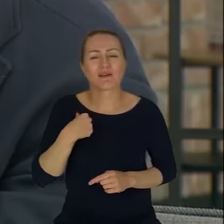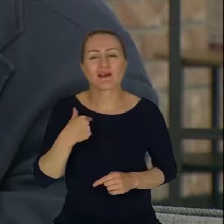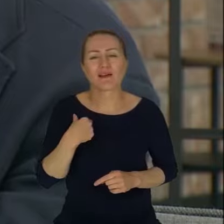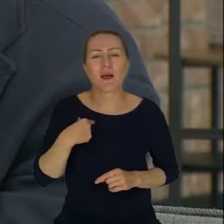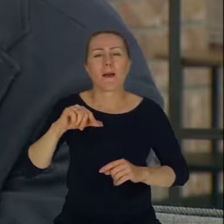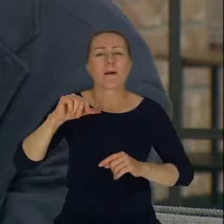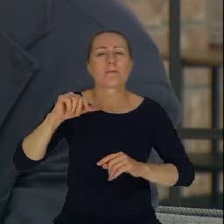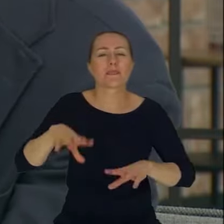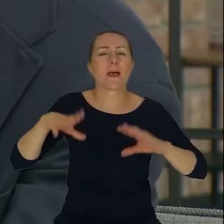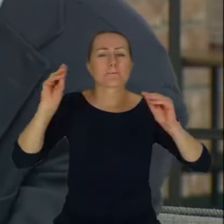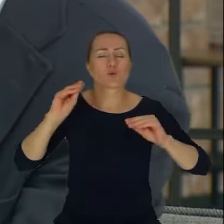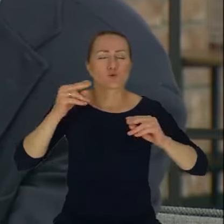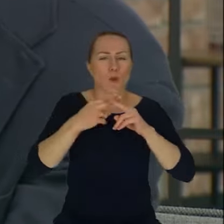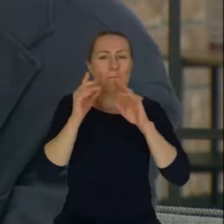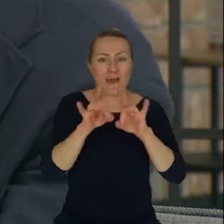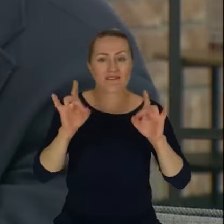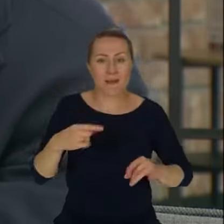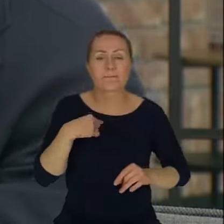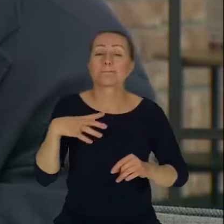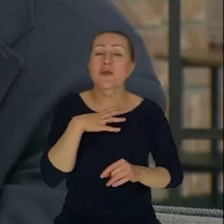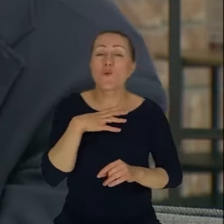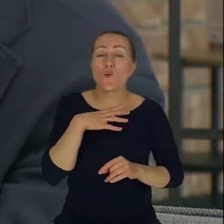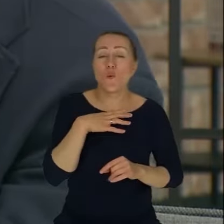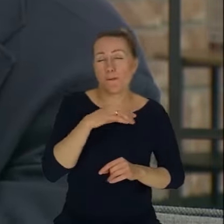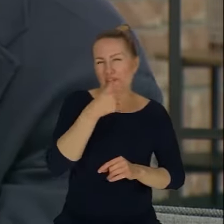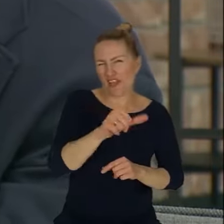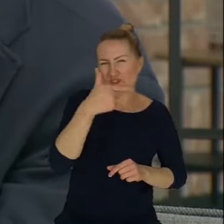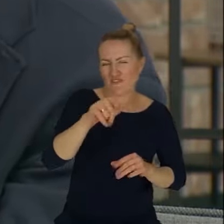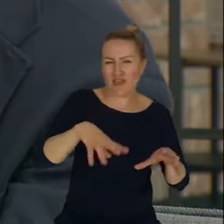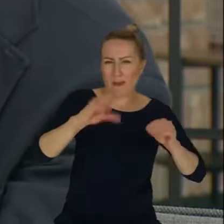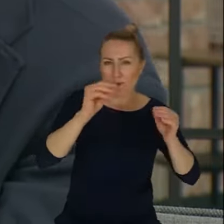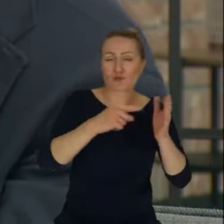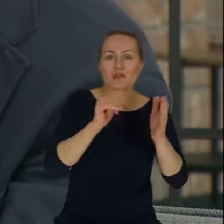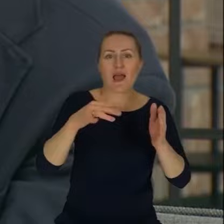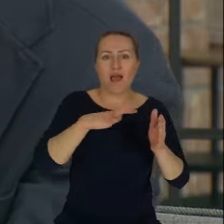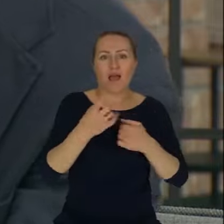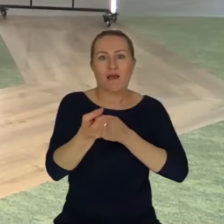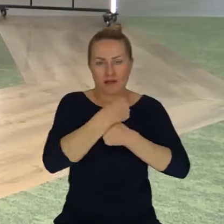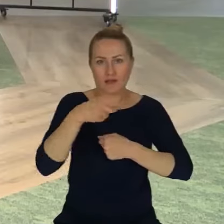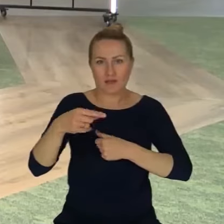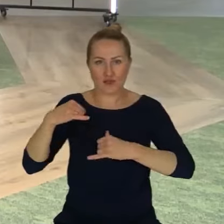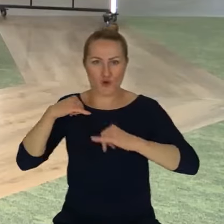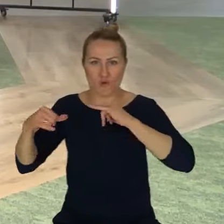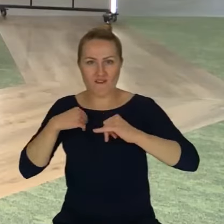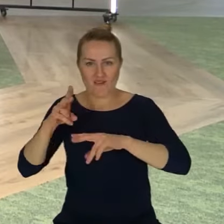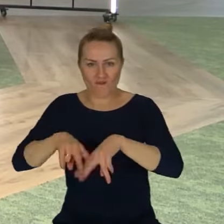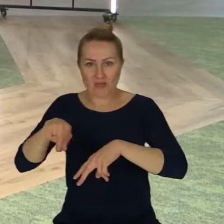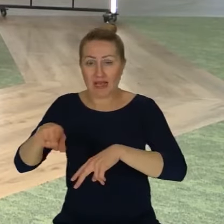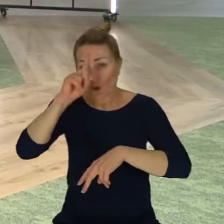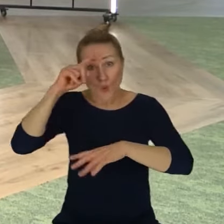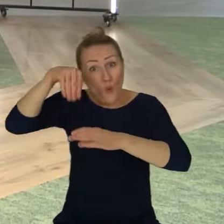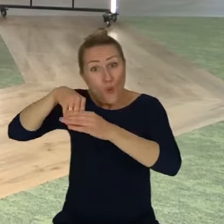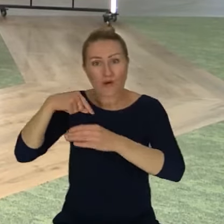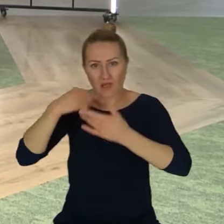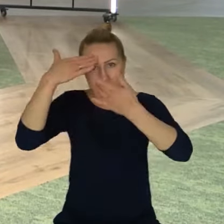drugim tygodniu pandemii trafiłem też do roli kierowania fundacją, którą znałem wcześniej, ale ludzi nie znałem wcześniej. Ja musiałem pracować